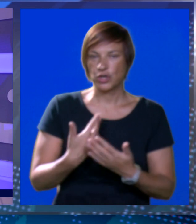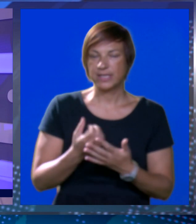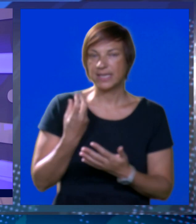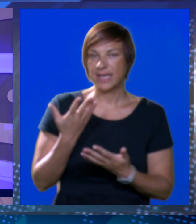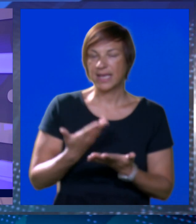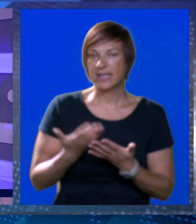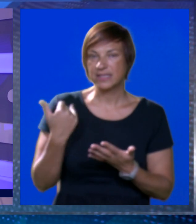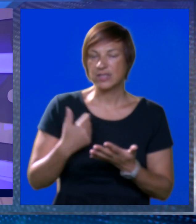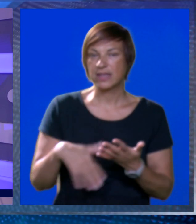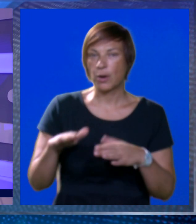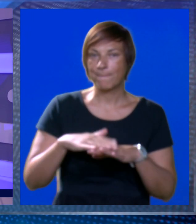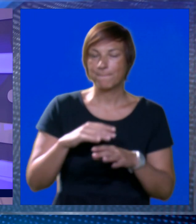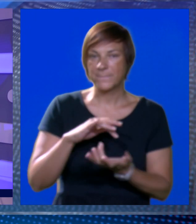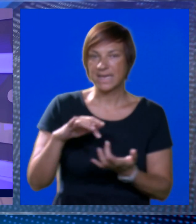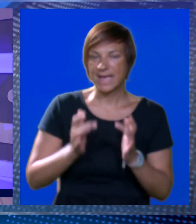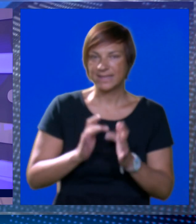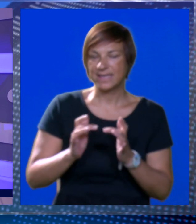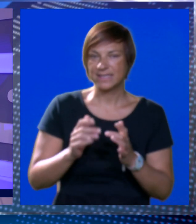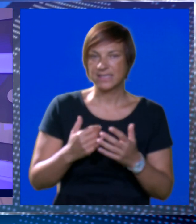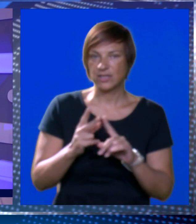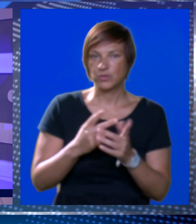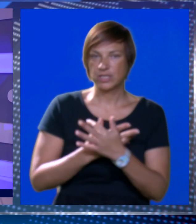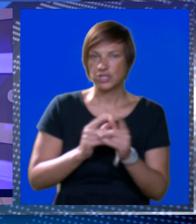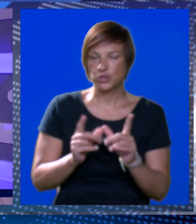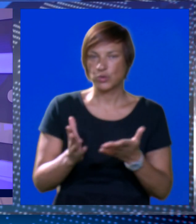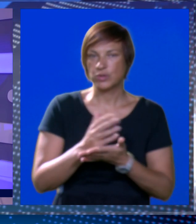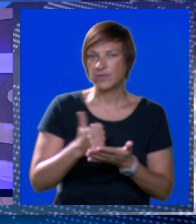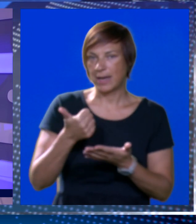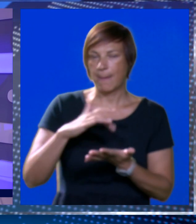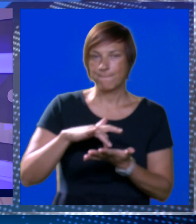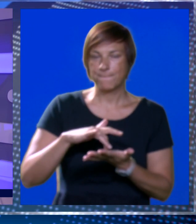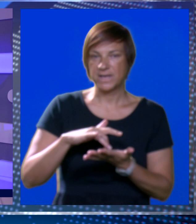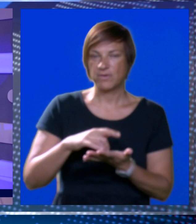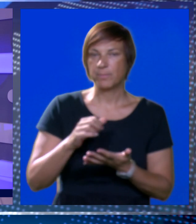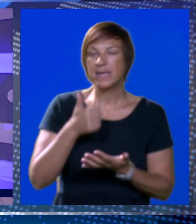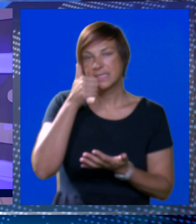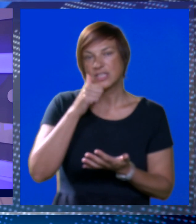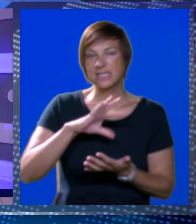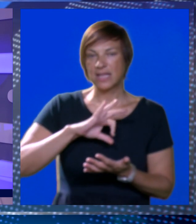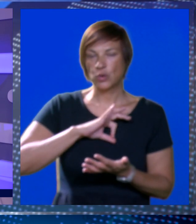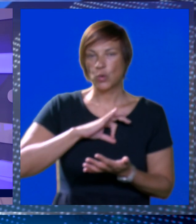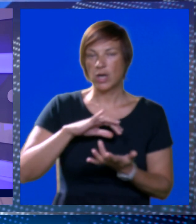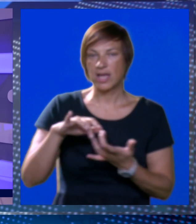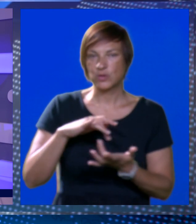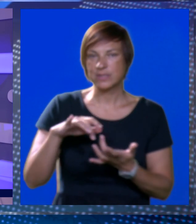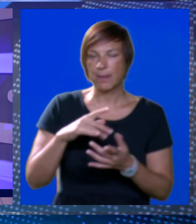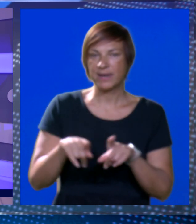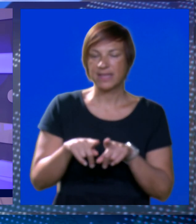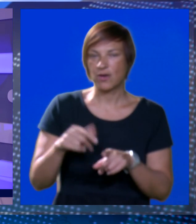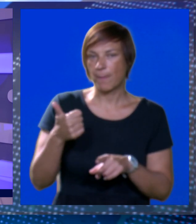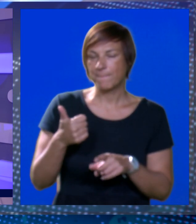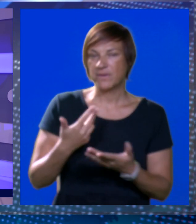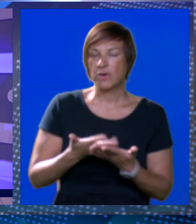godine, kada su na tada prestižnom folklornom natjecanju u Dižonu osvojili i prvo mjesto i zlatnu kolajnu za ples i